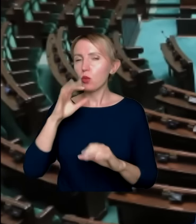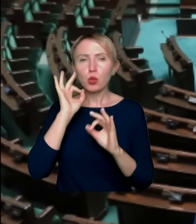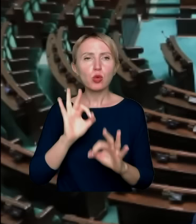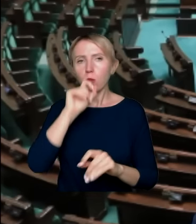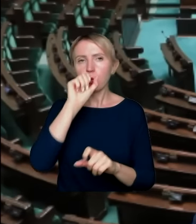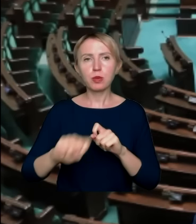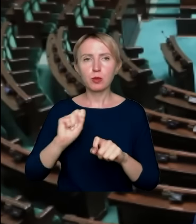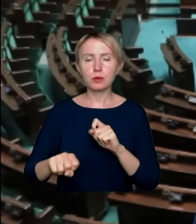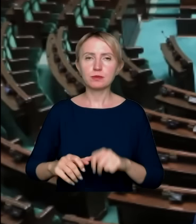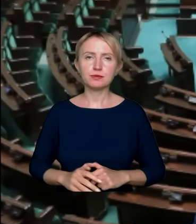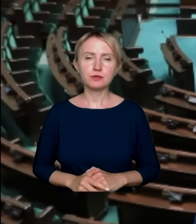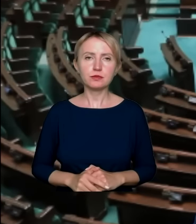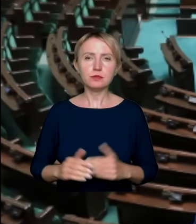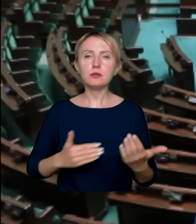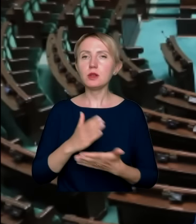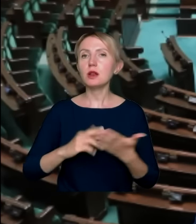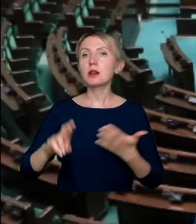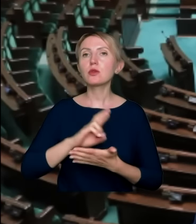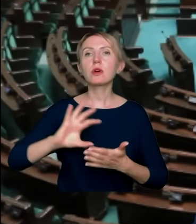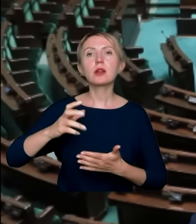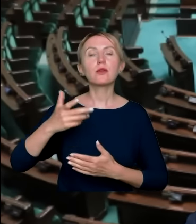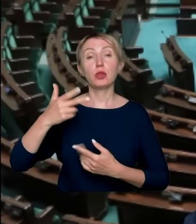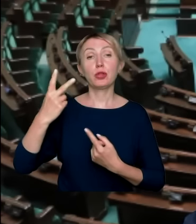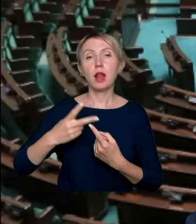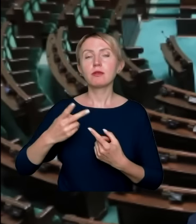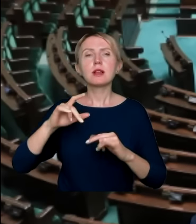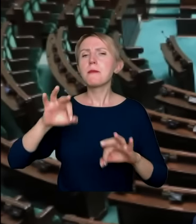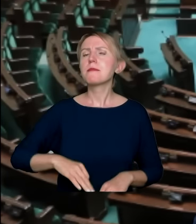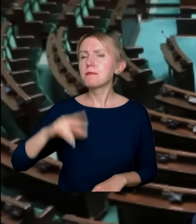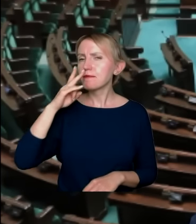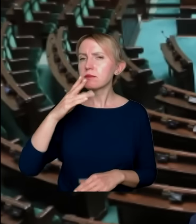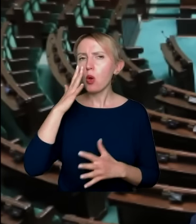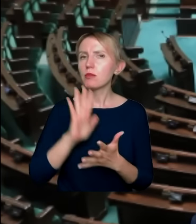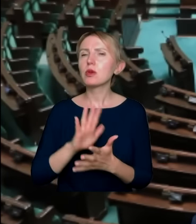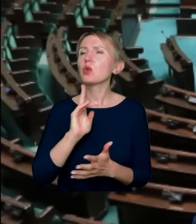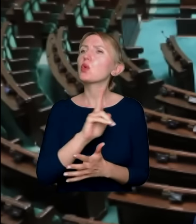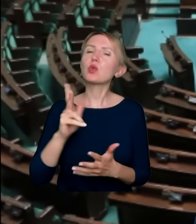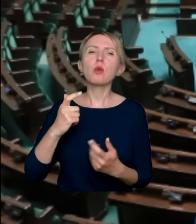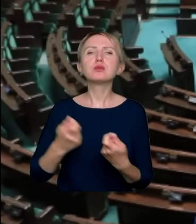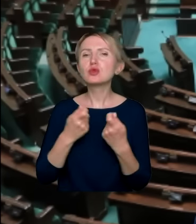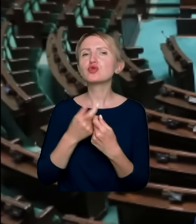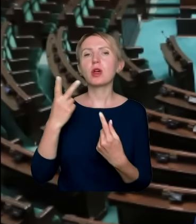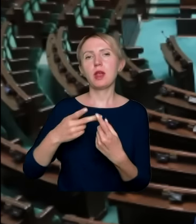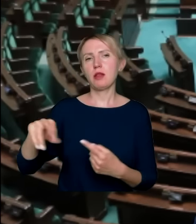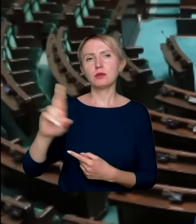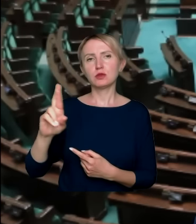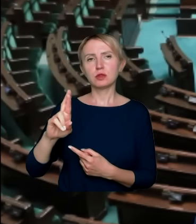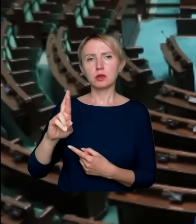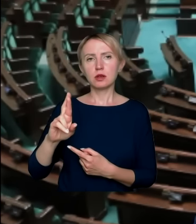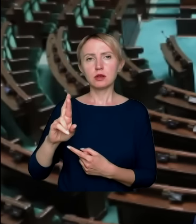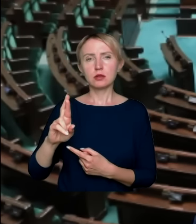rozpoznane przez Krajową Radę Radiofonii i Telewizji. Jak Pan na to patrzy? Kogo tak bardzo boli, że Telewizja Republika, która